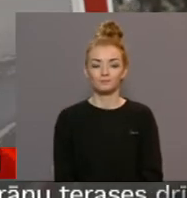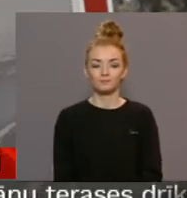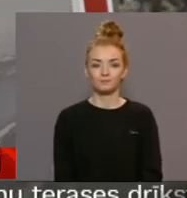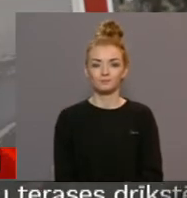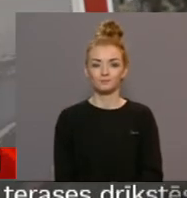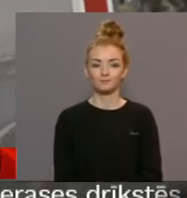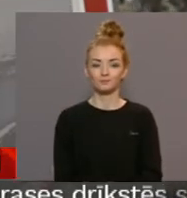Leja, TV kursa.